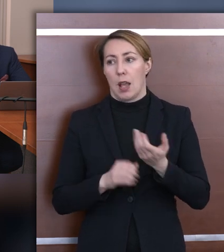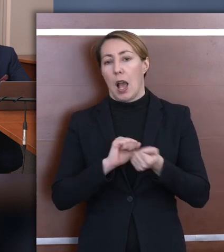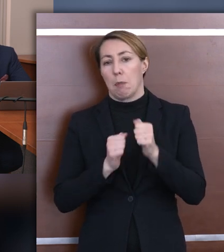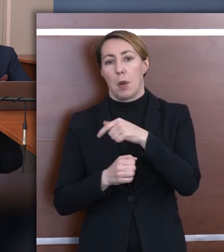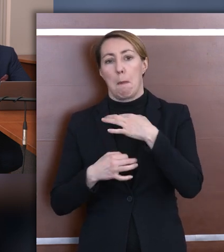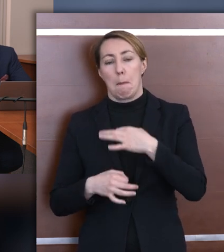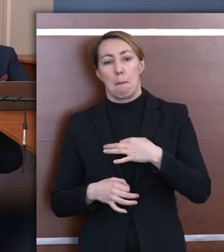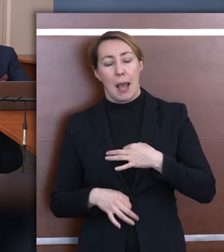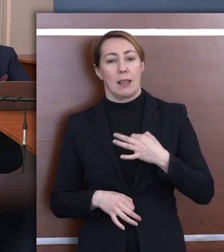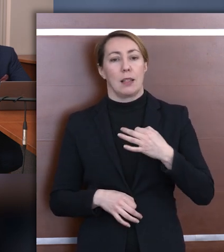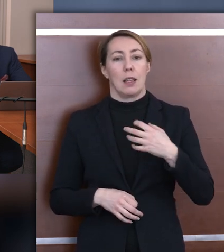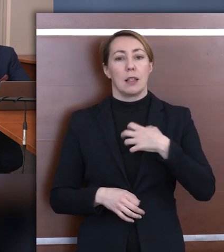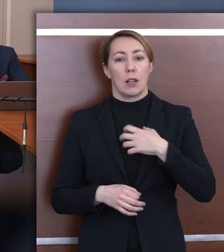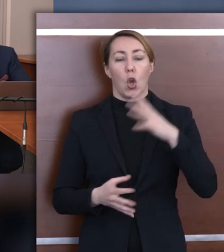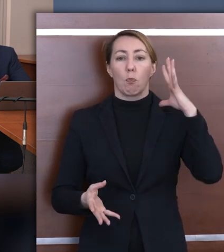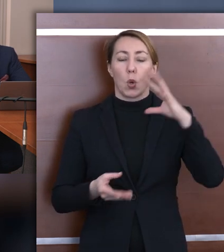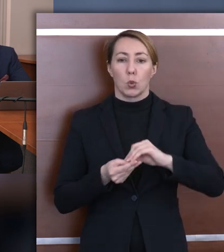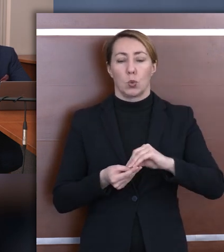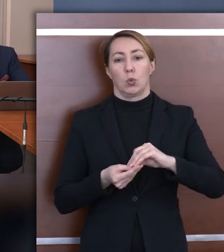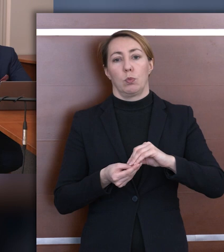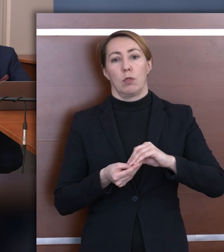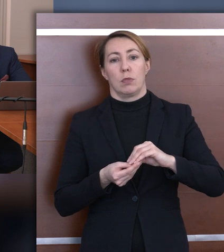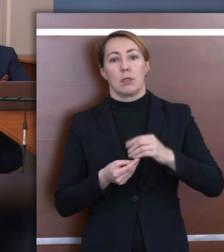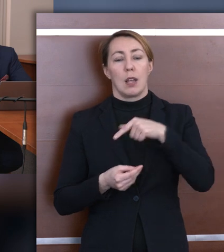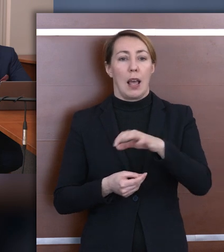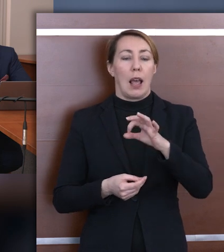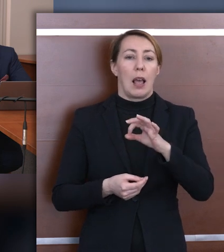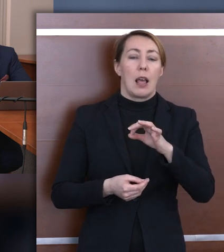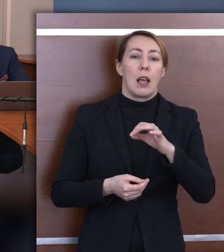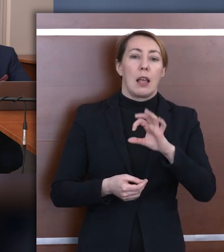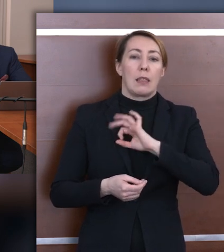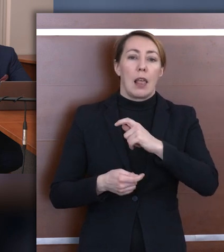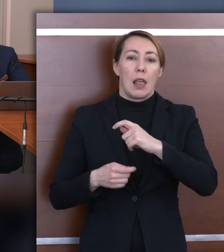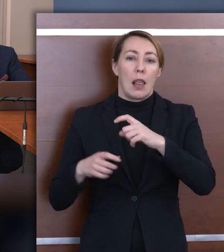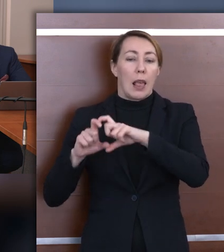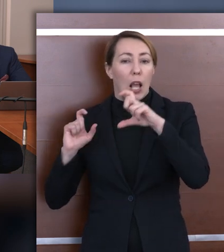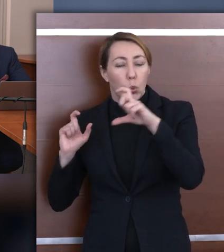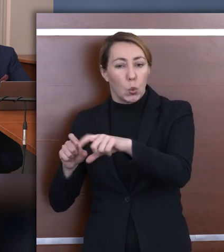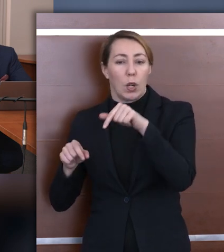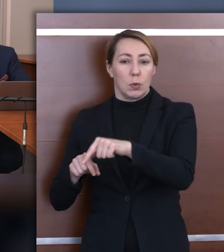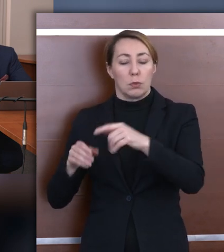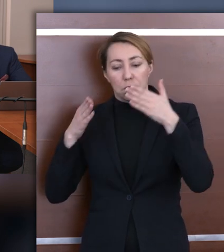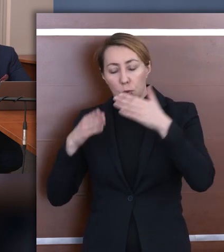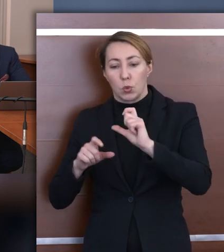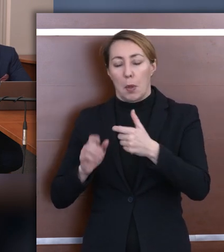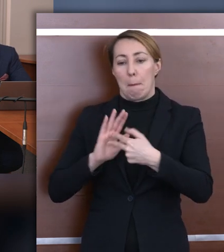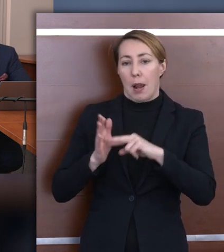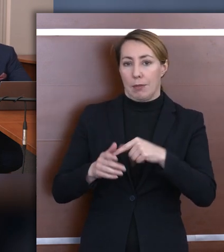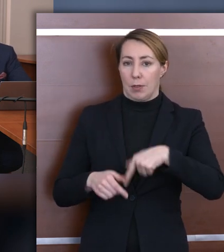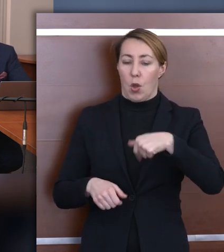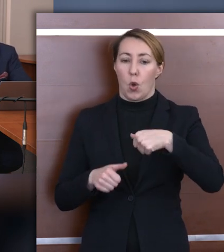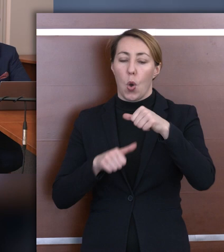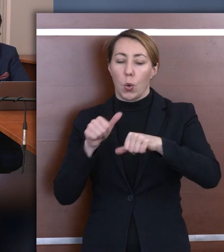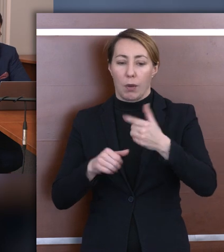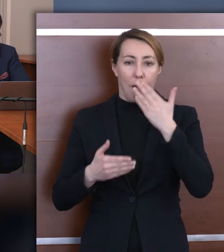Dyrektor, o takie podsumowanie, czym obecnie zajmuje się Delegatura Najwyższej Zbykontroli w Poznaniu, jakie są plany na najbliższy rok. Także bardzo